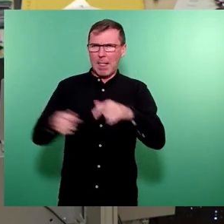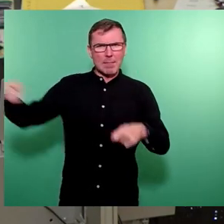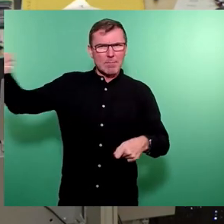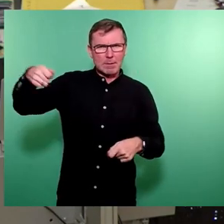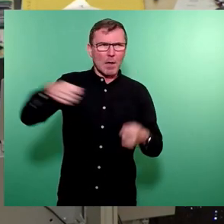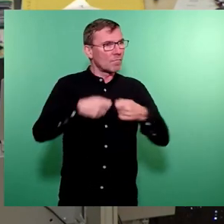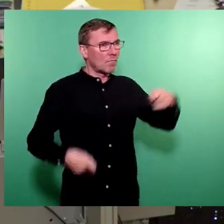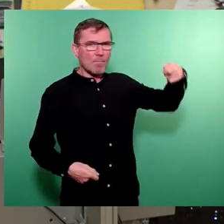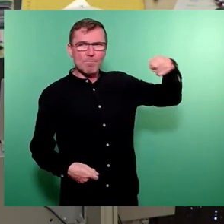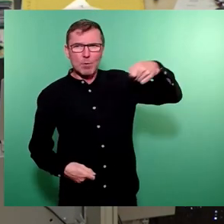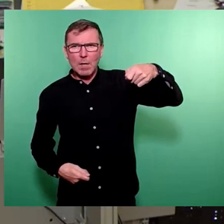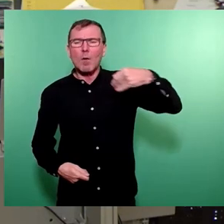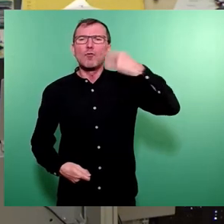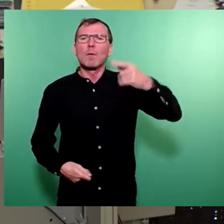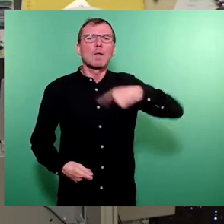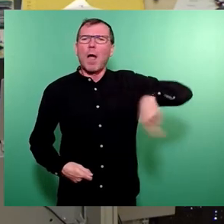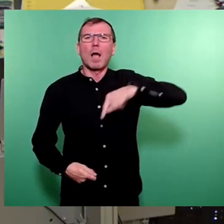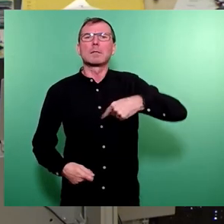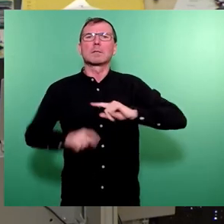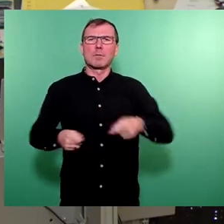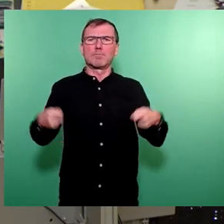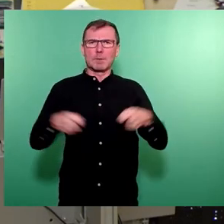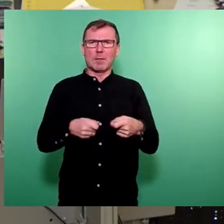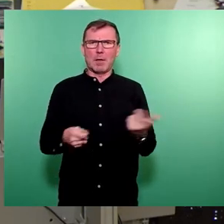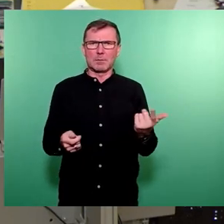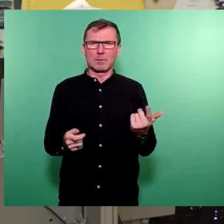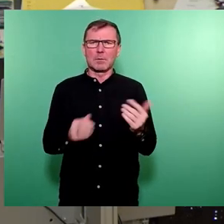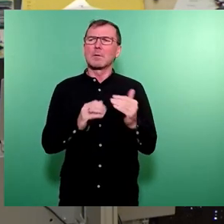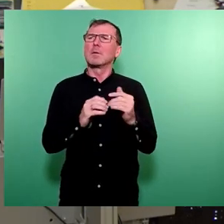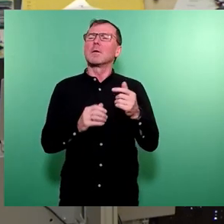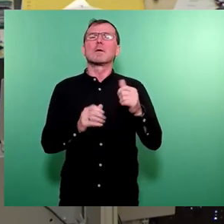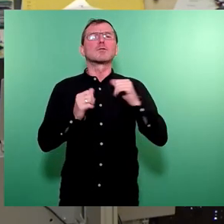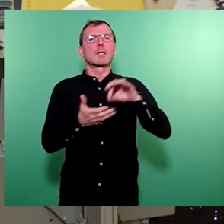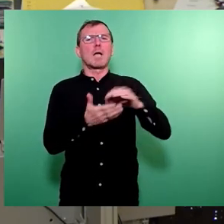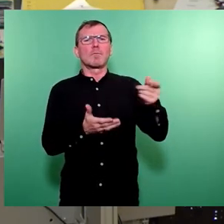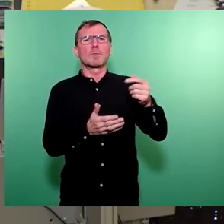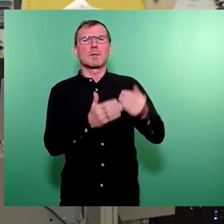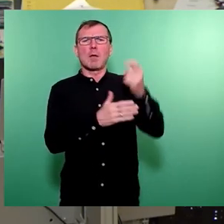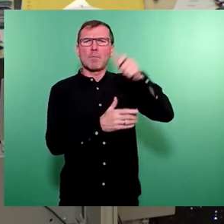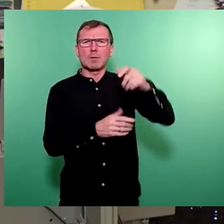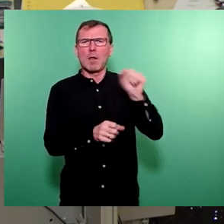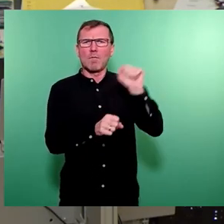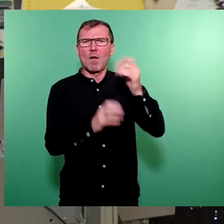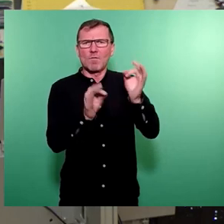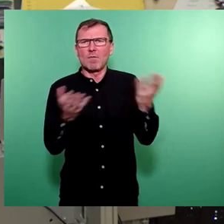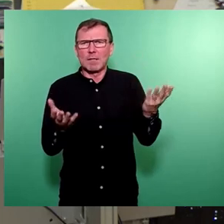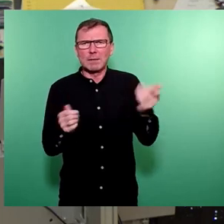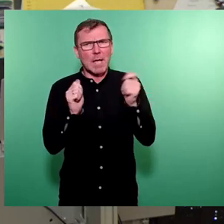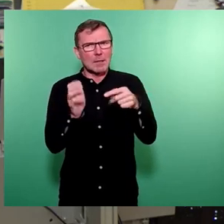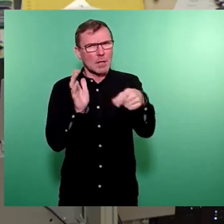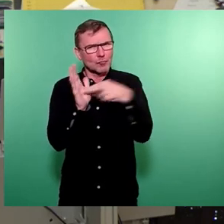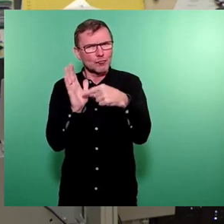Bund, aber später bezahlen wir das alles. Wofür brauchen wir eigentlich mehr Leute im Gesundheitsamt? Da hatte ich damals schon gesagt, passt genau auf, in dem Antrag steht etwas drin.